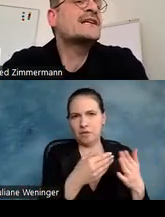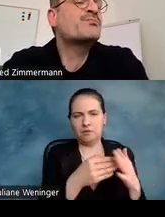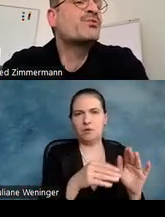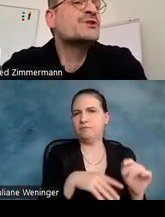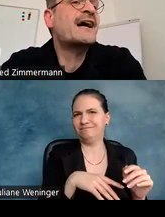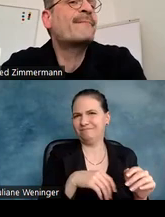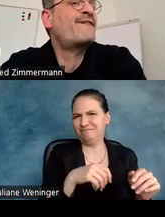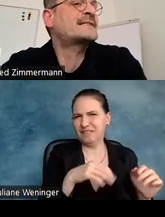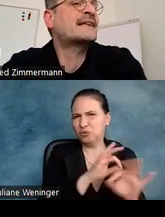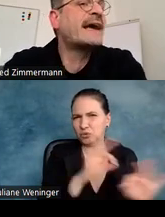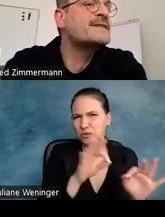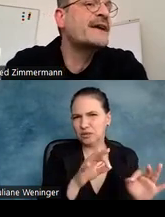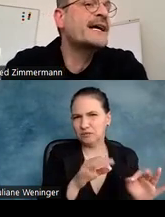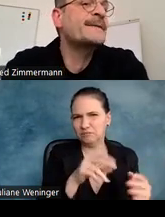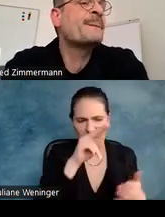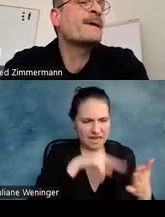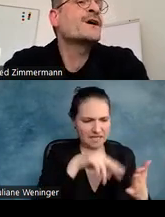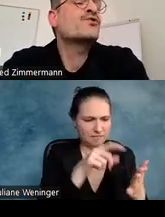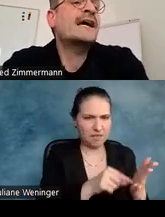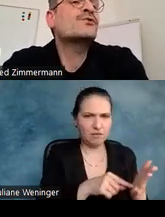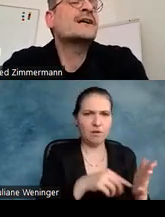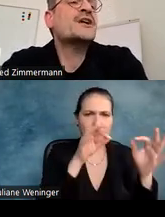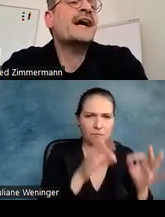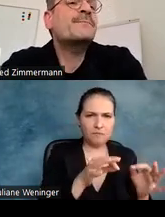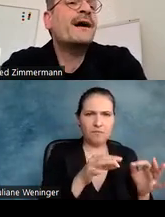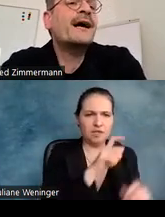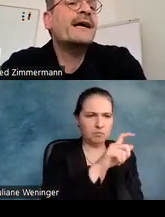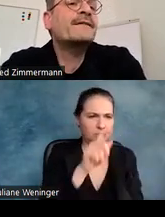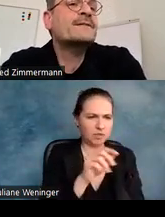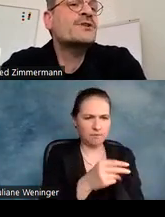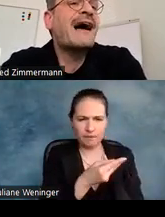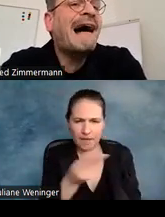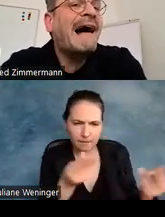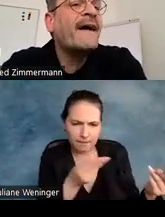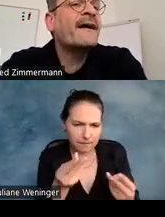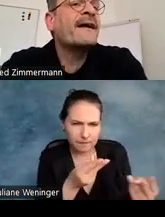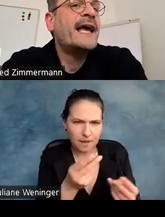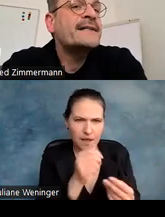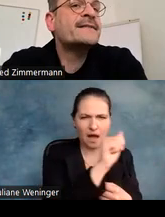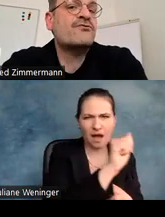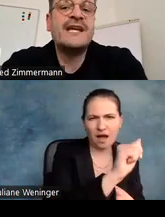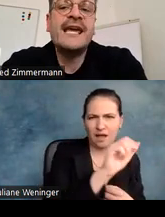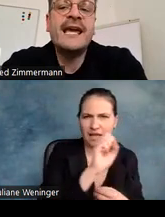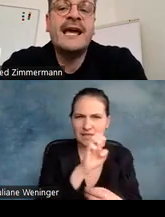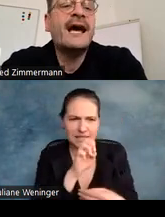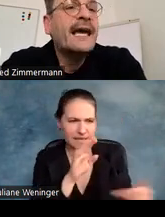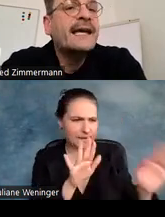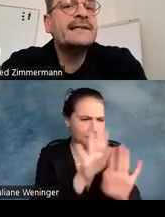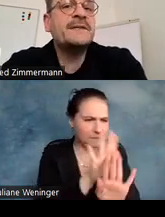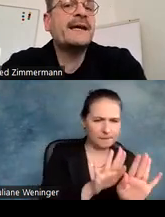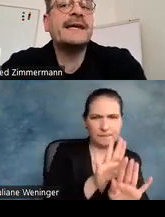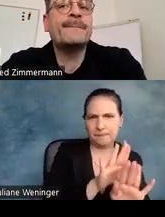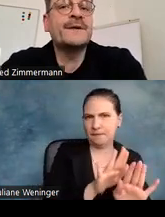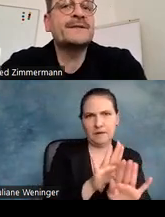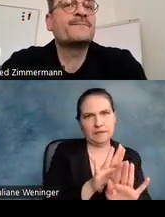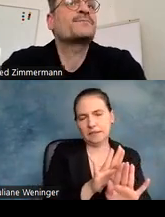also wirklich Buchstaben fast gleich werden und eine Unterscheidbarkeit zwischen A, S und E eigentlich